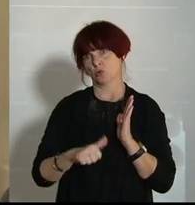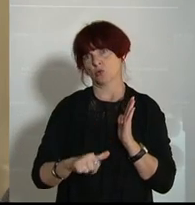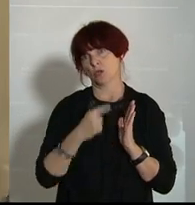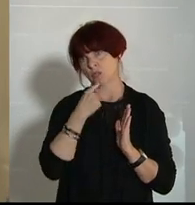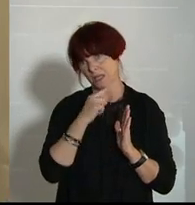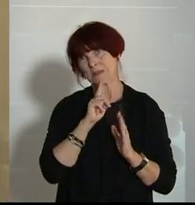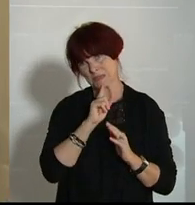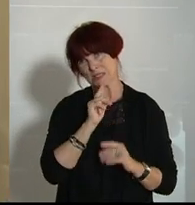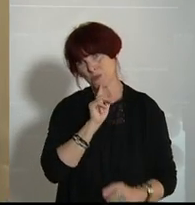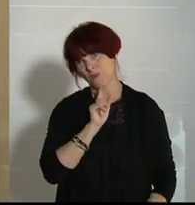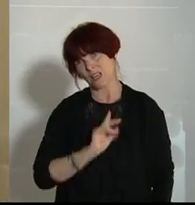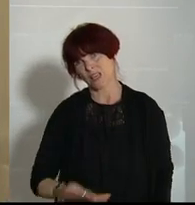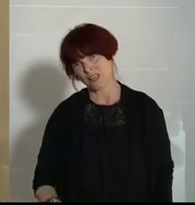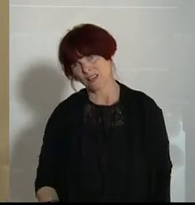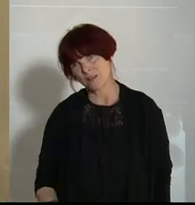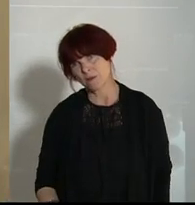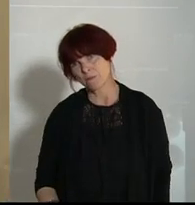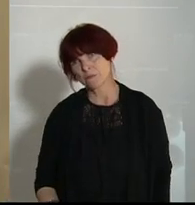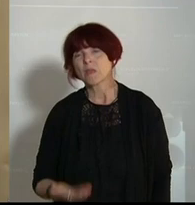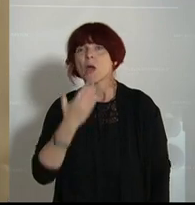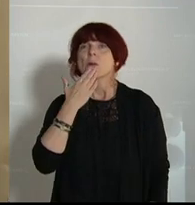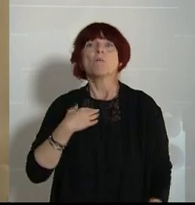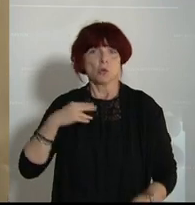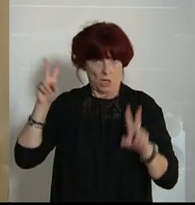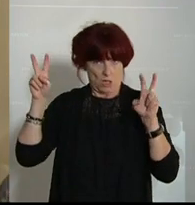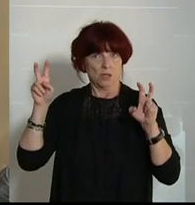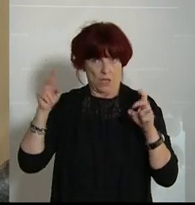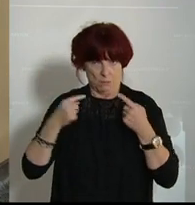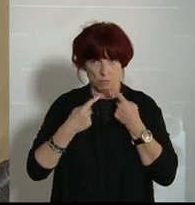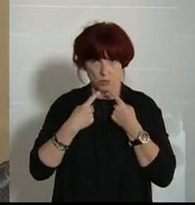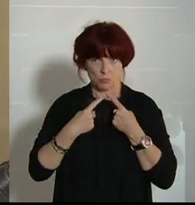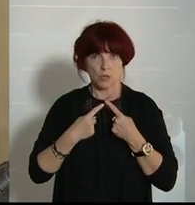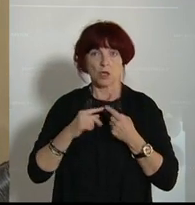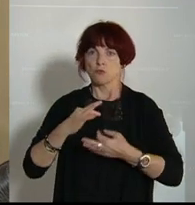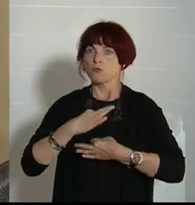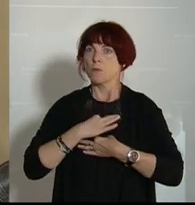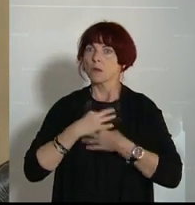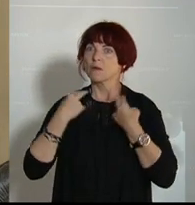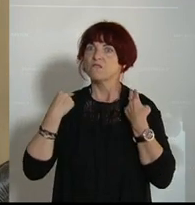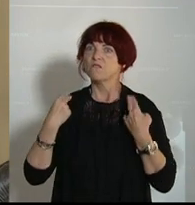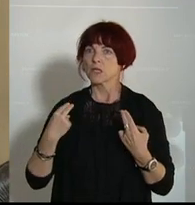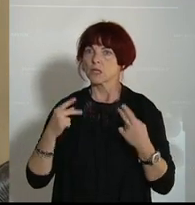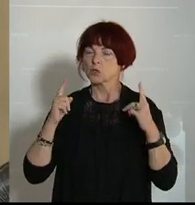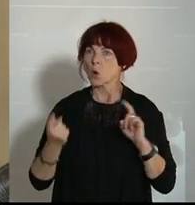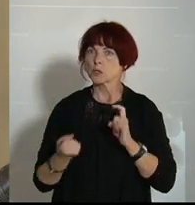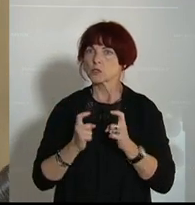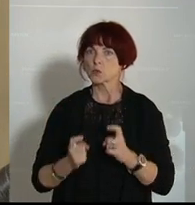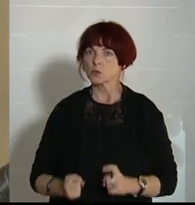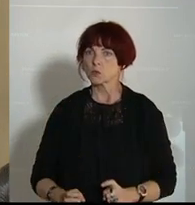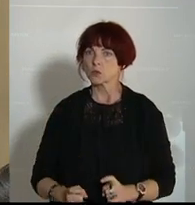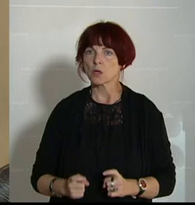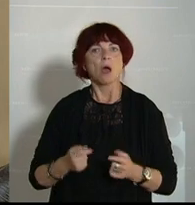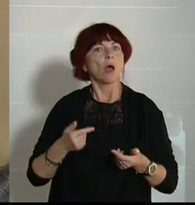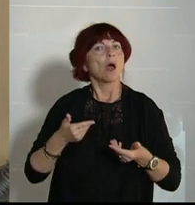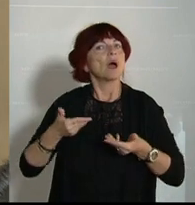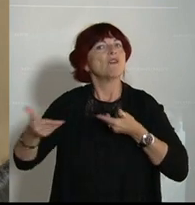ganz ehrlich. Also ich möchte jetzt auf das Thema eingehen, weil mir das unendlich wichtig scheint, dass wir das debattieren. Die wirtschaftlichen